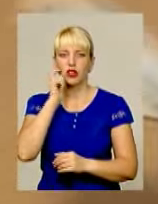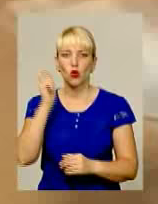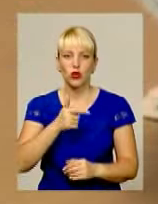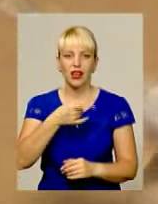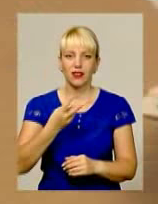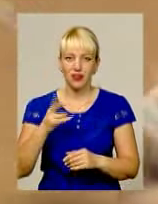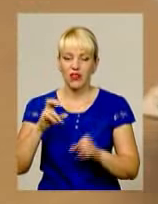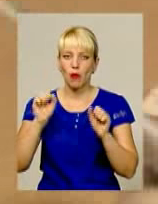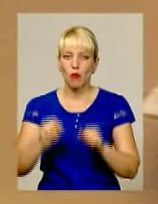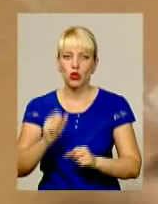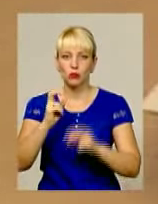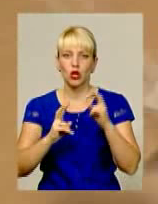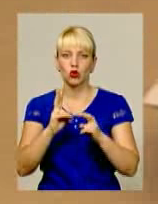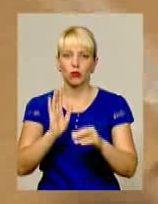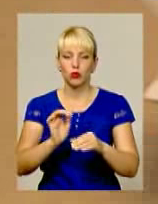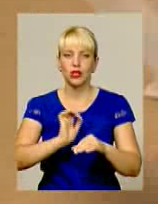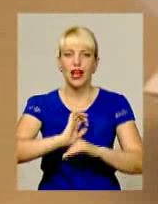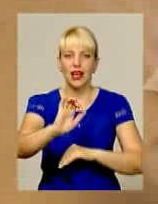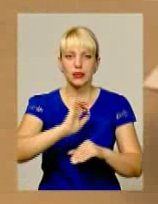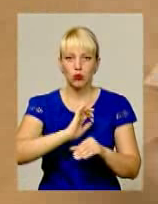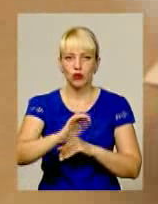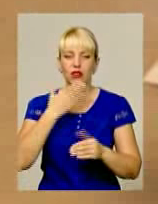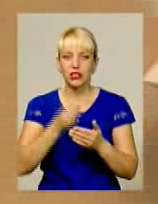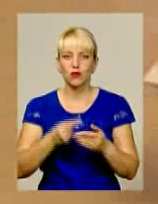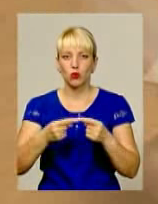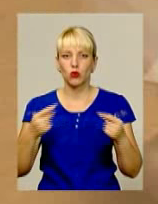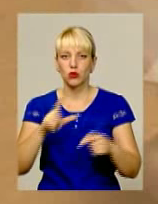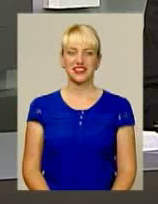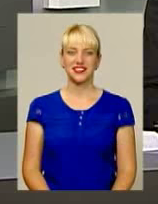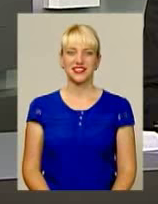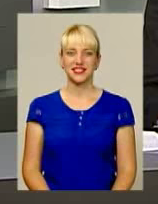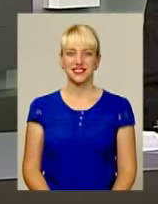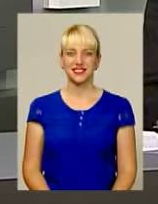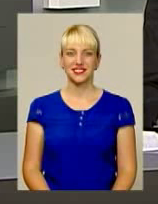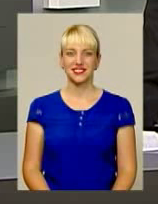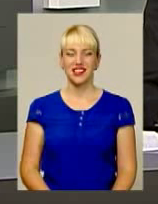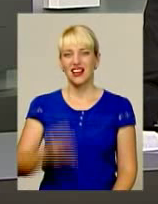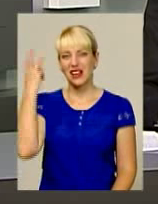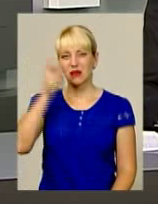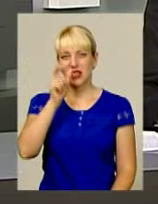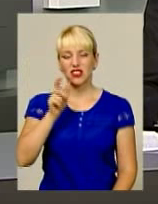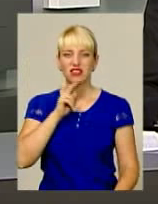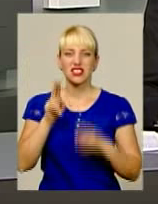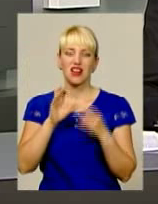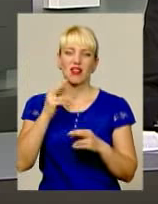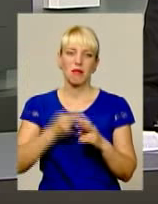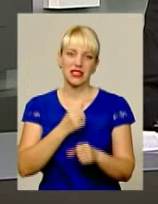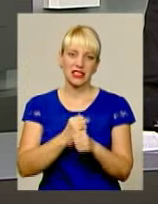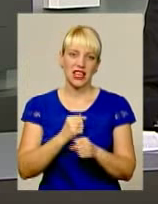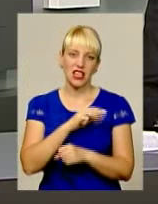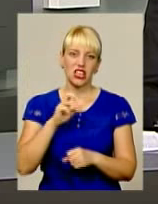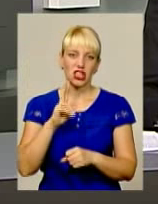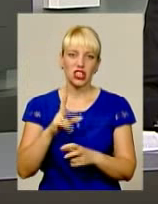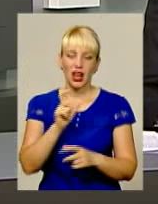можуть підприємства, які експортуватимуть свою продукцію за кордон. Хмельничани скаржаться на бездіяльність